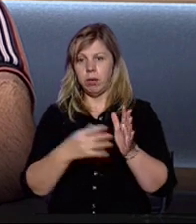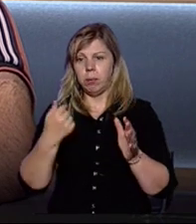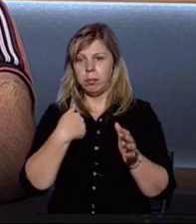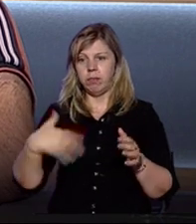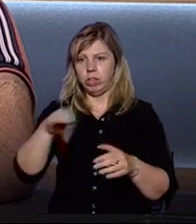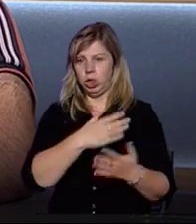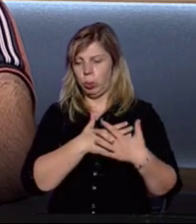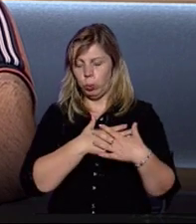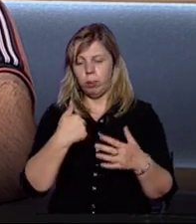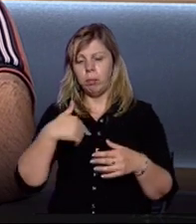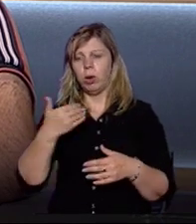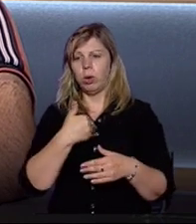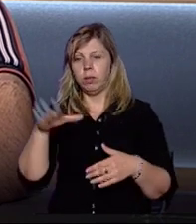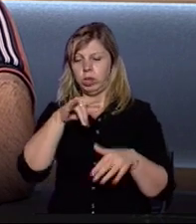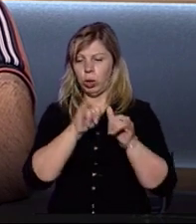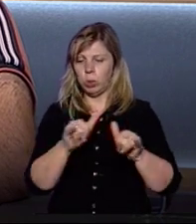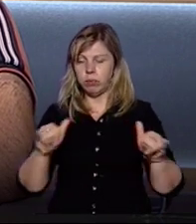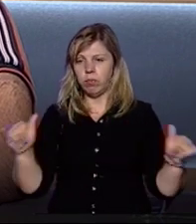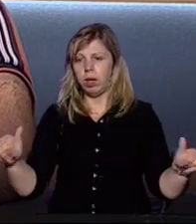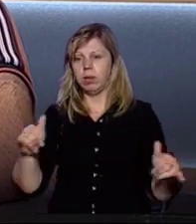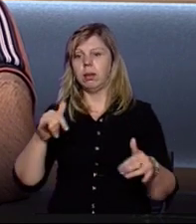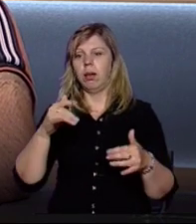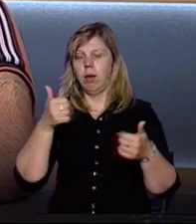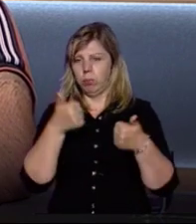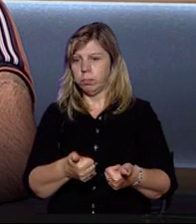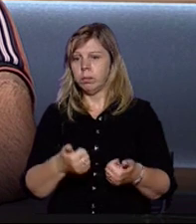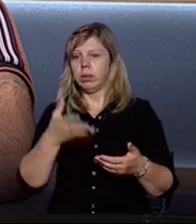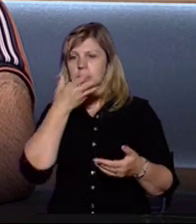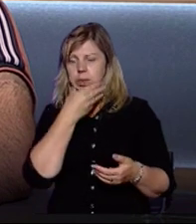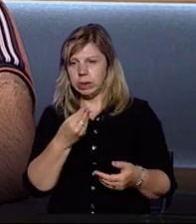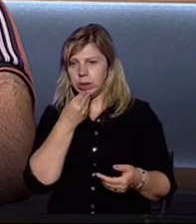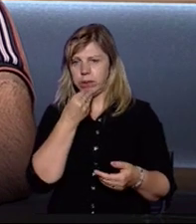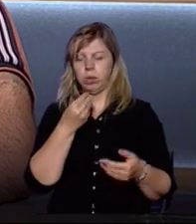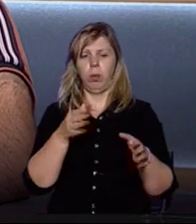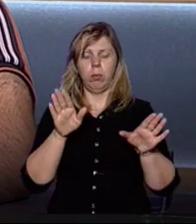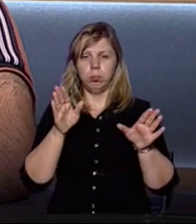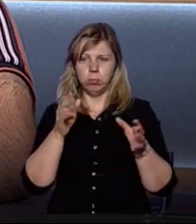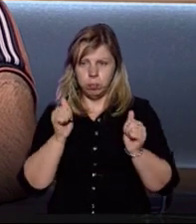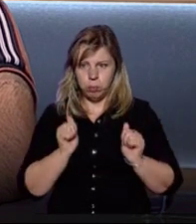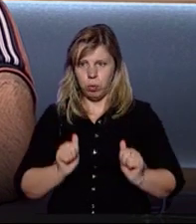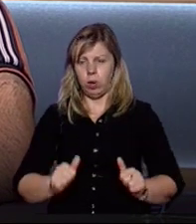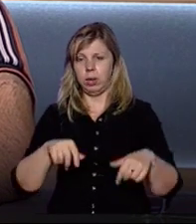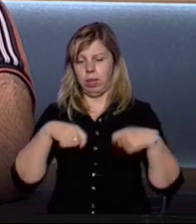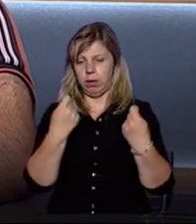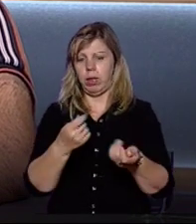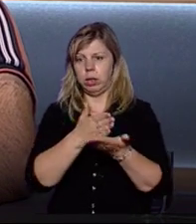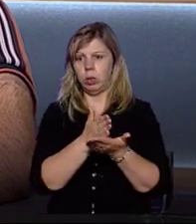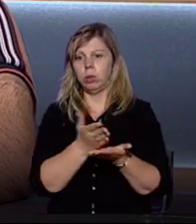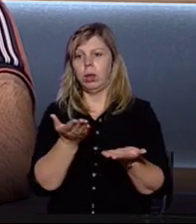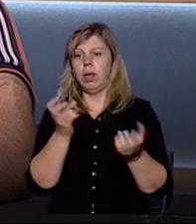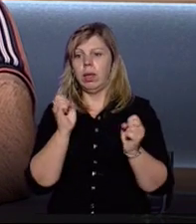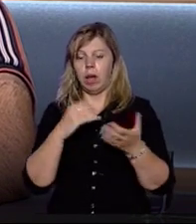всіх любимо, ми хочемо, щоб всі розвивалися доцільно, красиво, рівномірно і послуги надавалися як